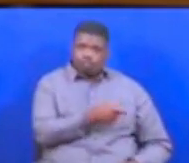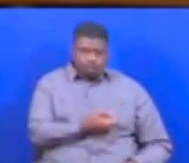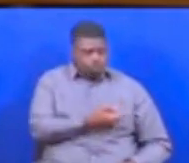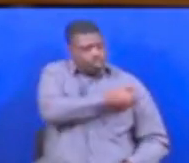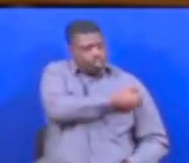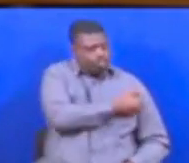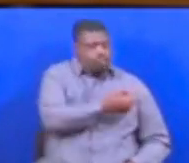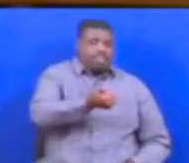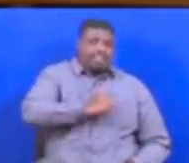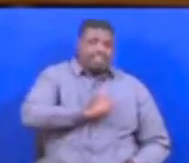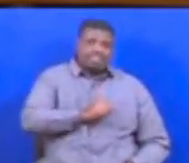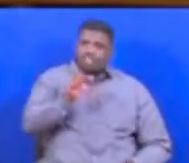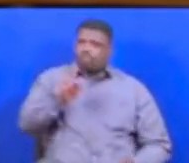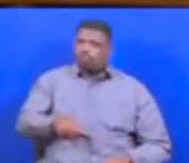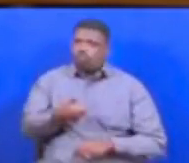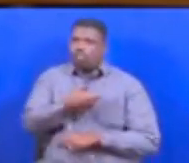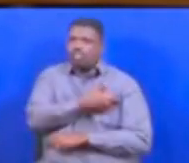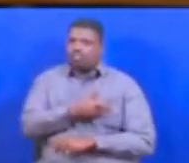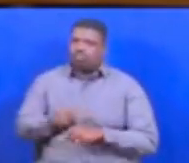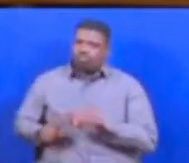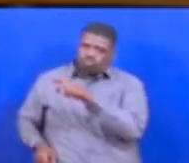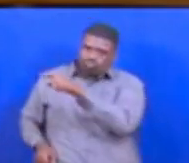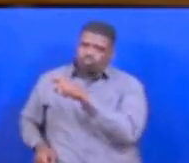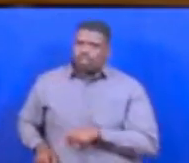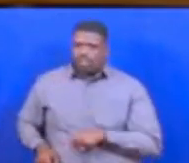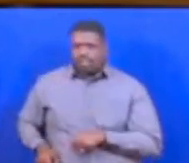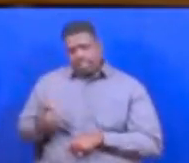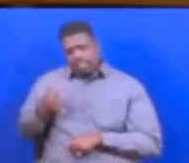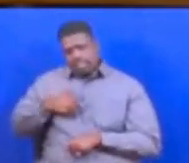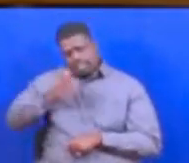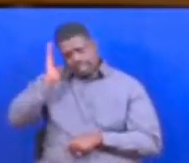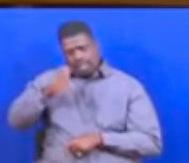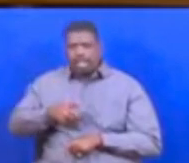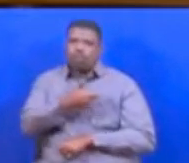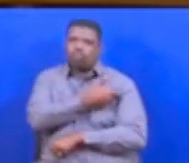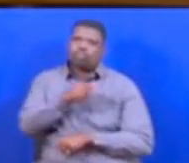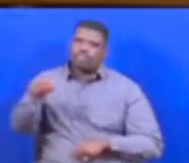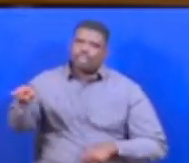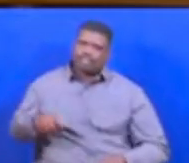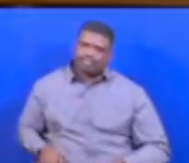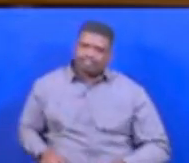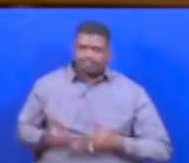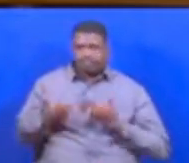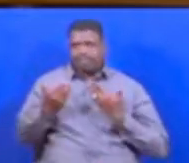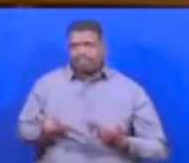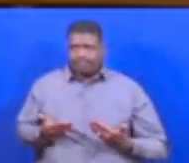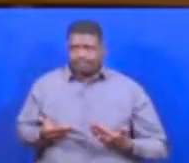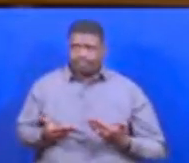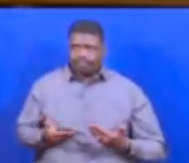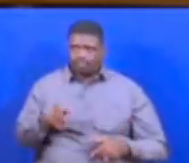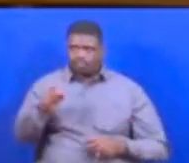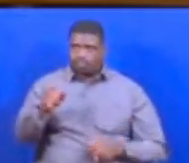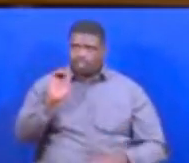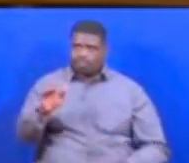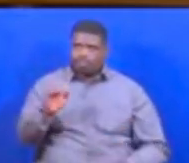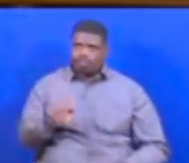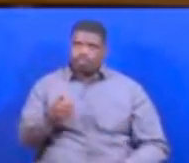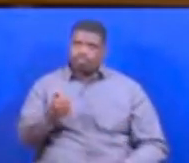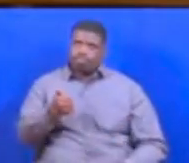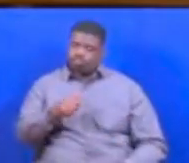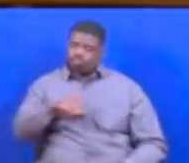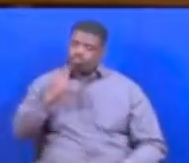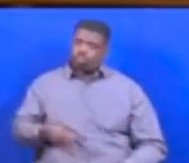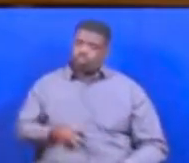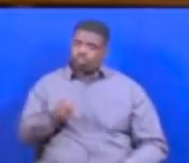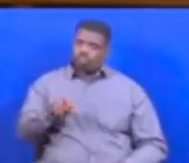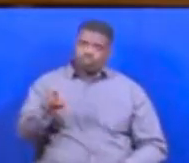ustali binafsi ndo anaye tibu saingine ustali ya serekari sasa na kuwe hamesha ambi waka random hebt Fortena binafsi